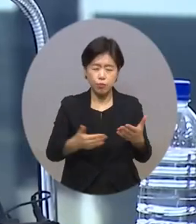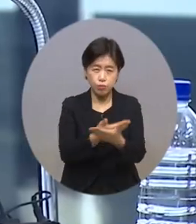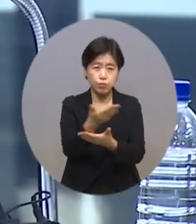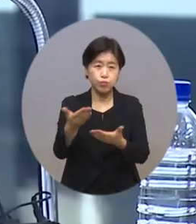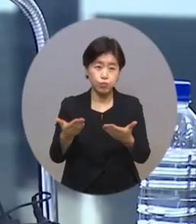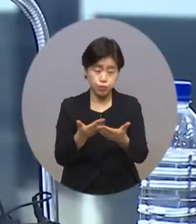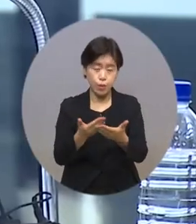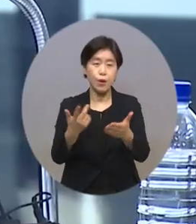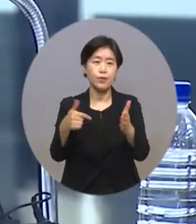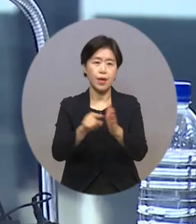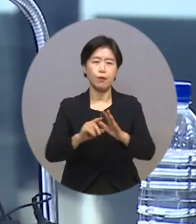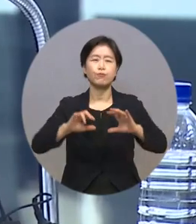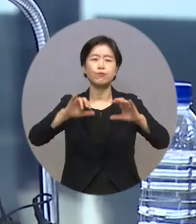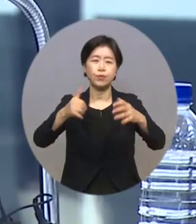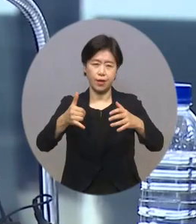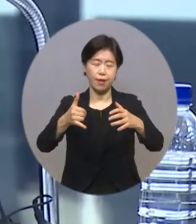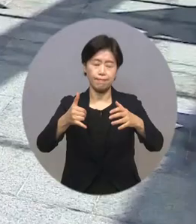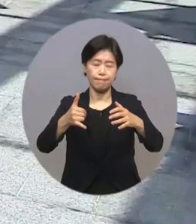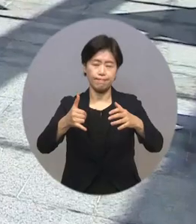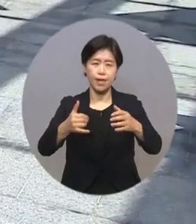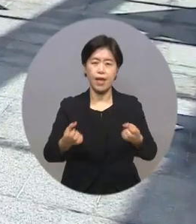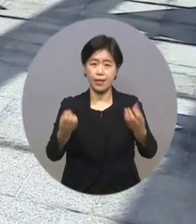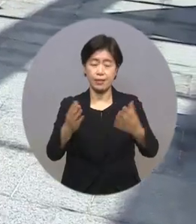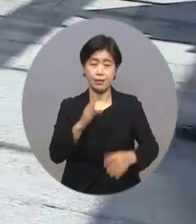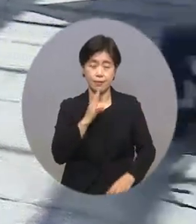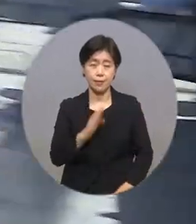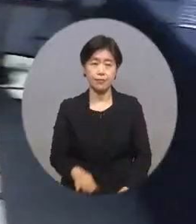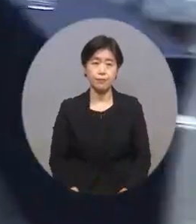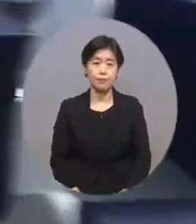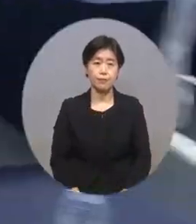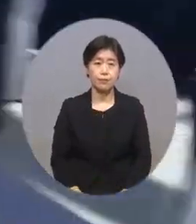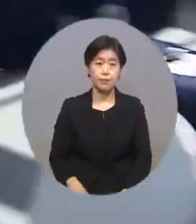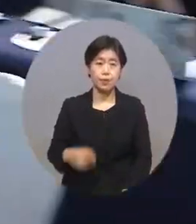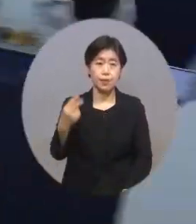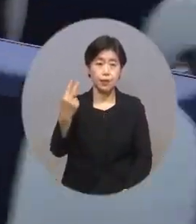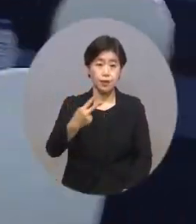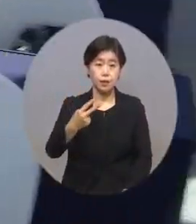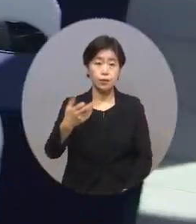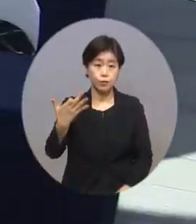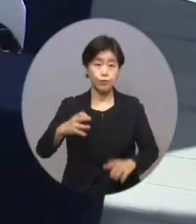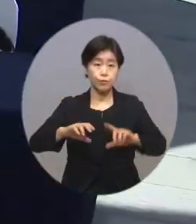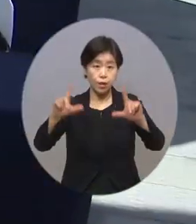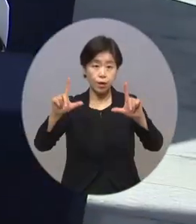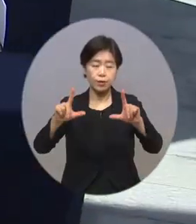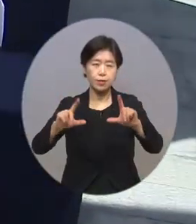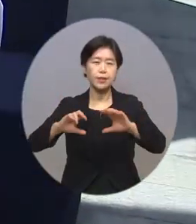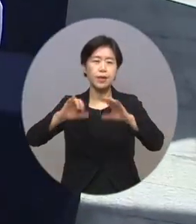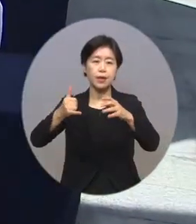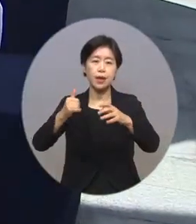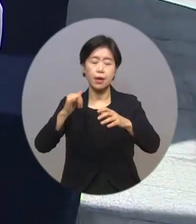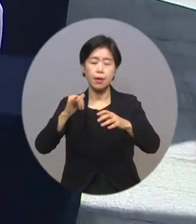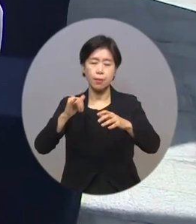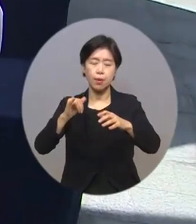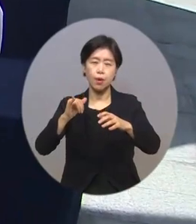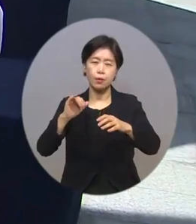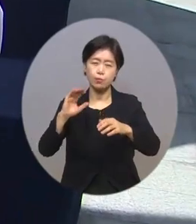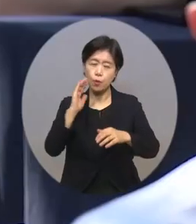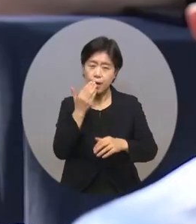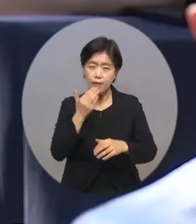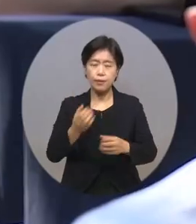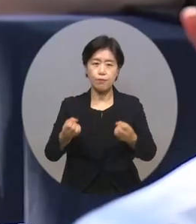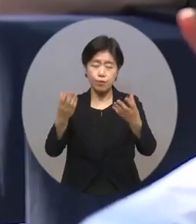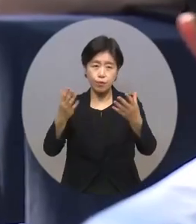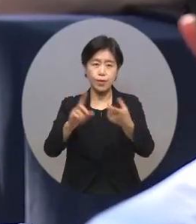위한 국제 행사로 자리매김했습니다. 우리나라는 지난 2019년 세계농아인연맹총회 대회 유치를 확정됐습니다.